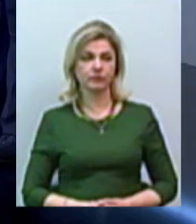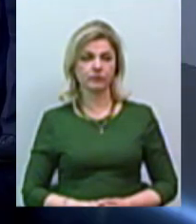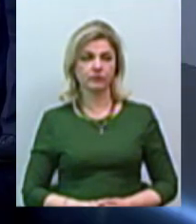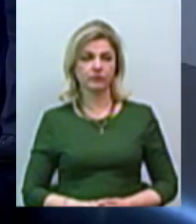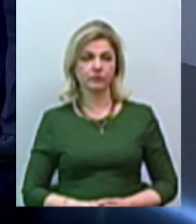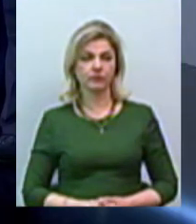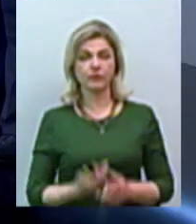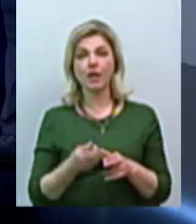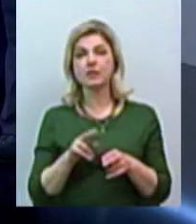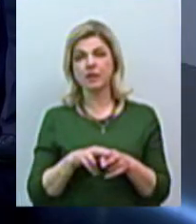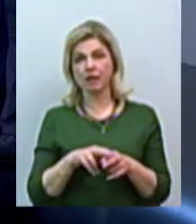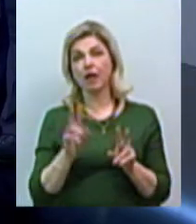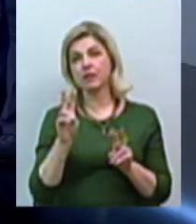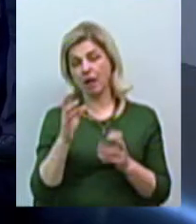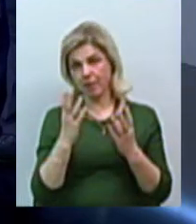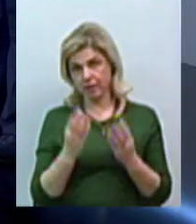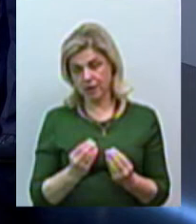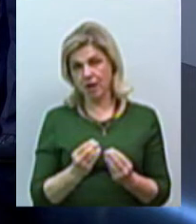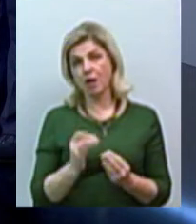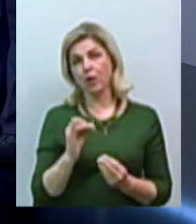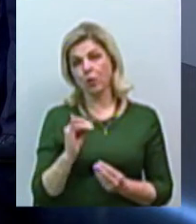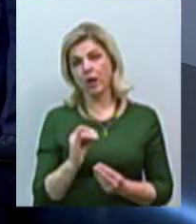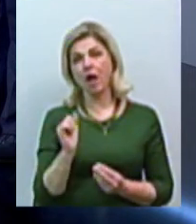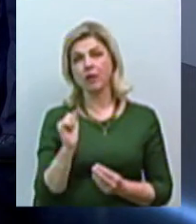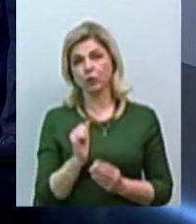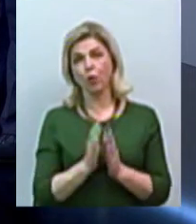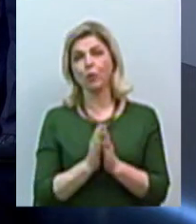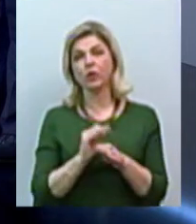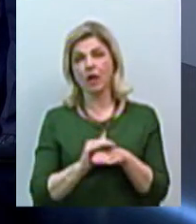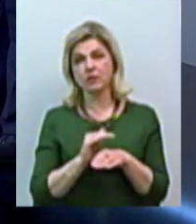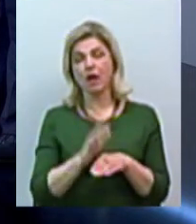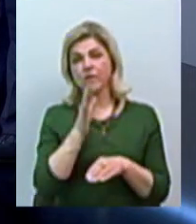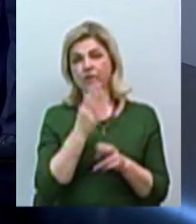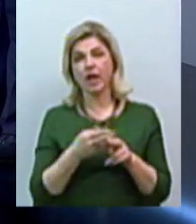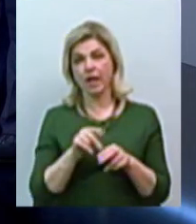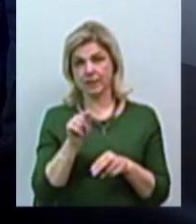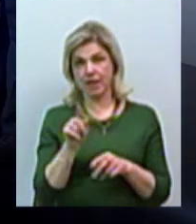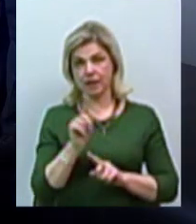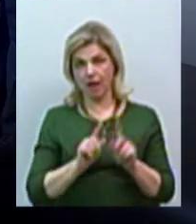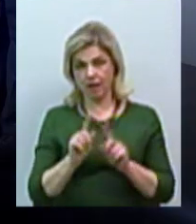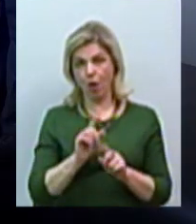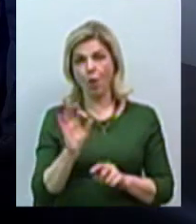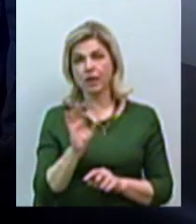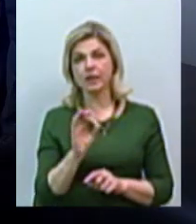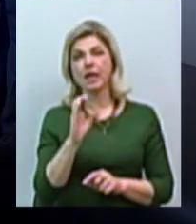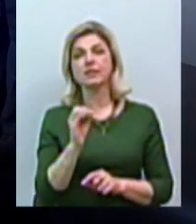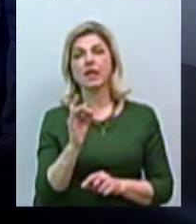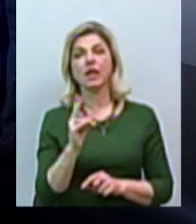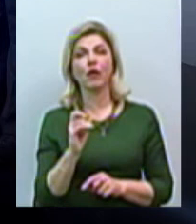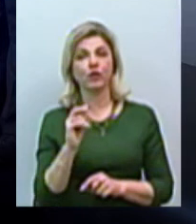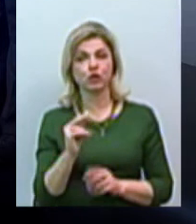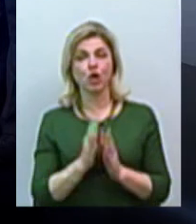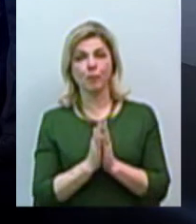Це тема днями, працюємо в прямому ефірі. Юрій Анатольович, будь ласка, під час тієї ж наради Олександр Сенкевич просив